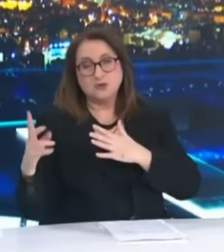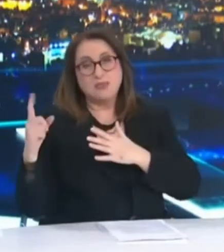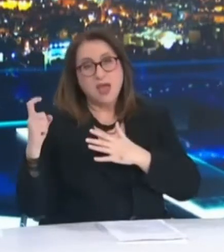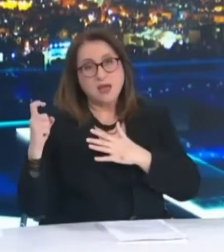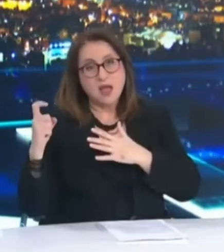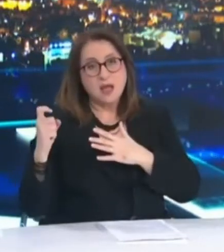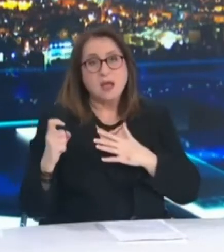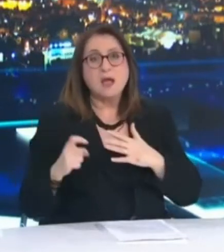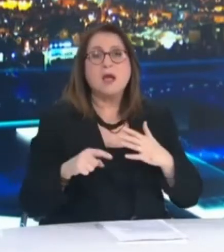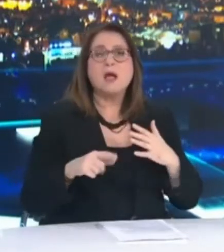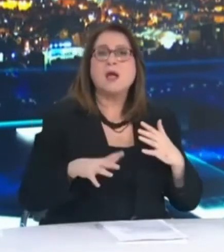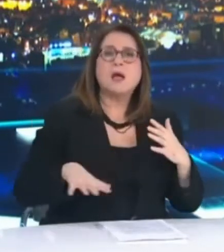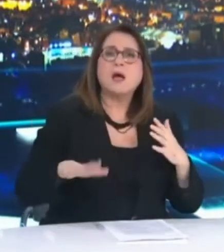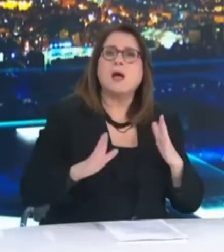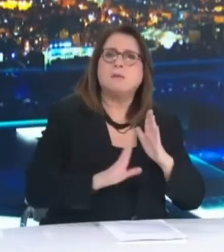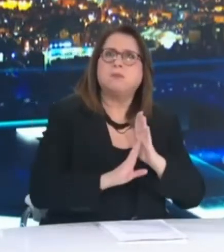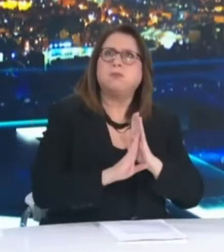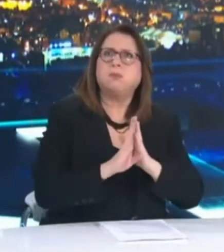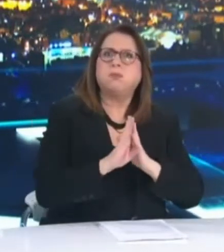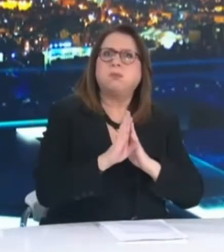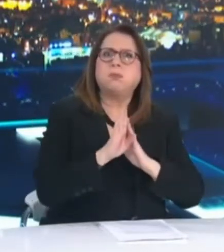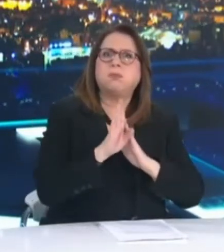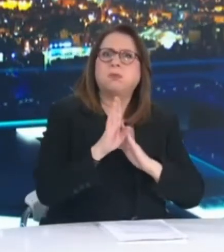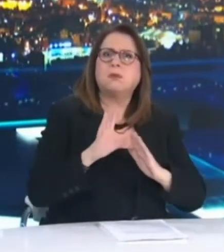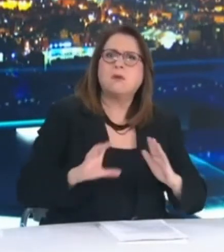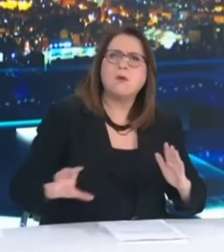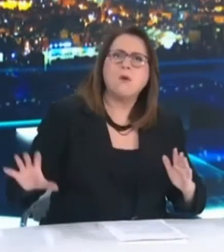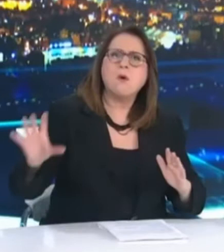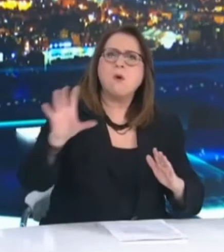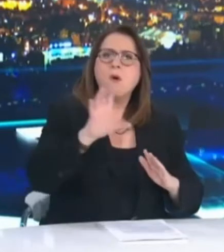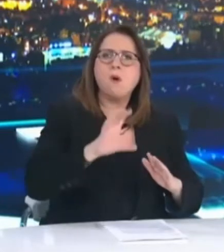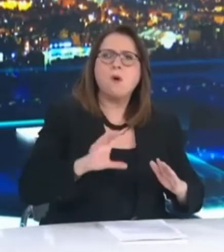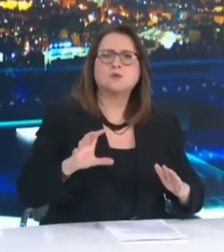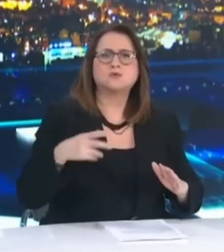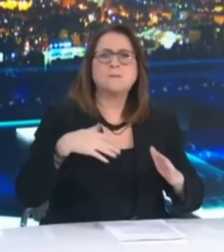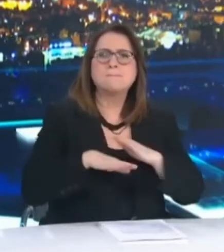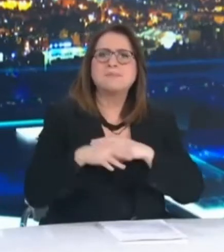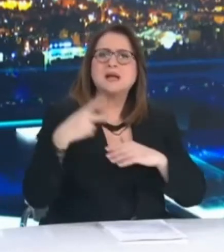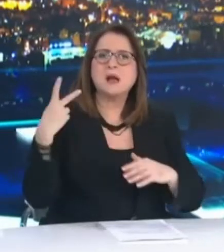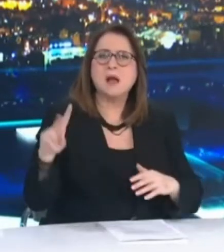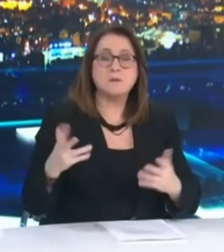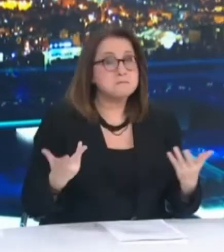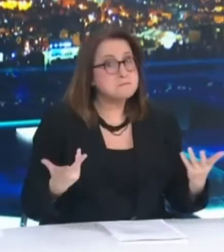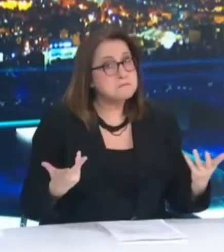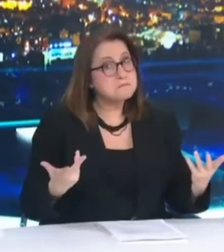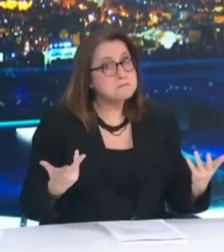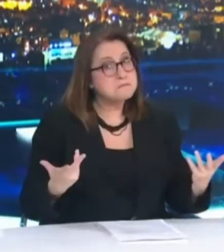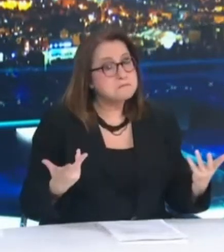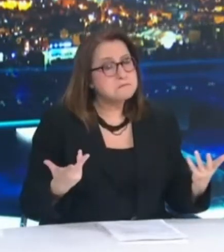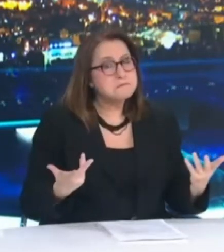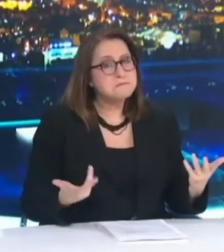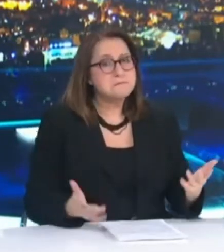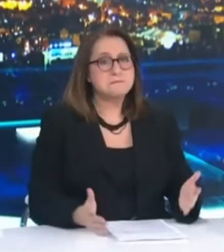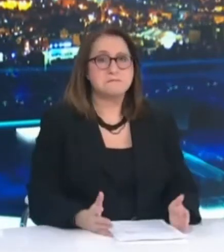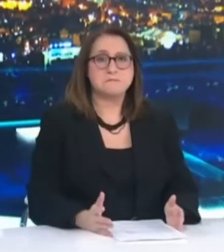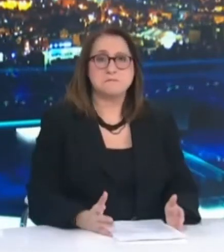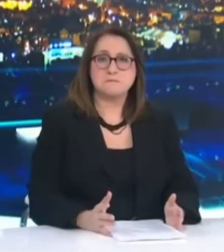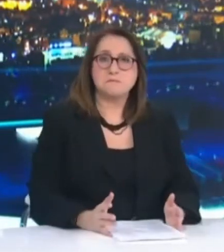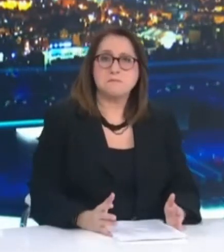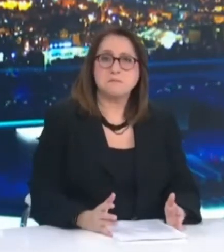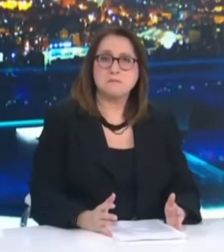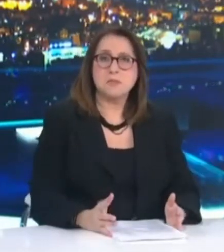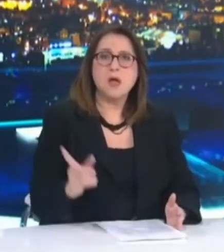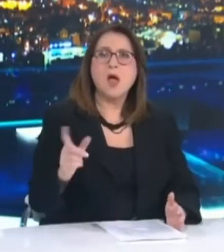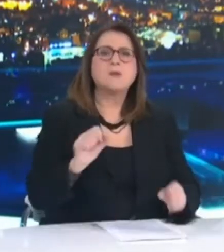ενώ η αυξητική τάση παρατηρείται και στους υπόλοιπους Δήμους Περιφερειακής Ενότητας Πειραιάς, καθώς τα ενεργά κρούσματα έχουν αυξηθεί στον